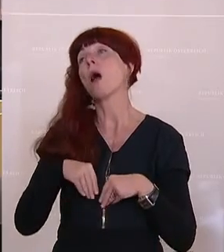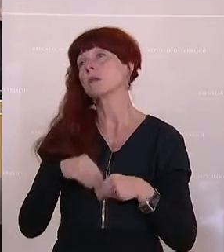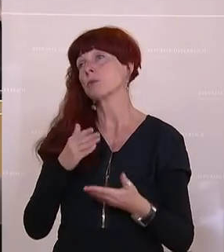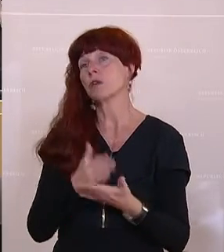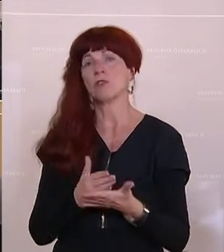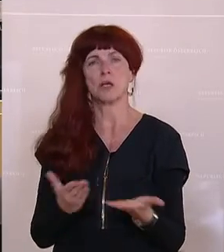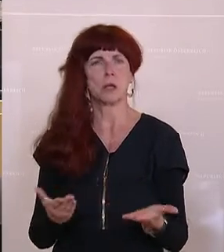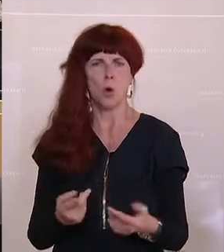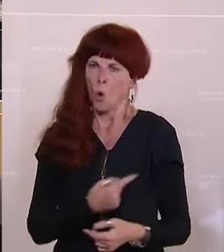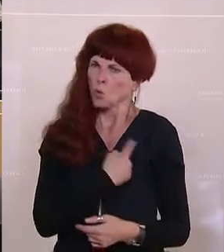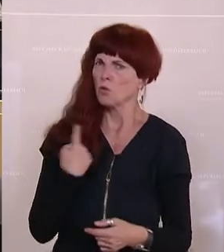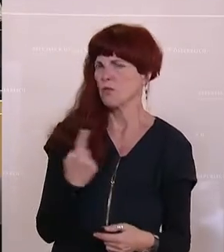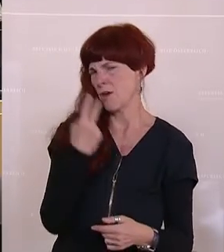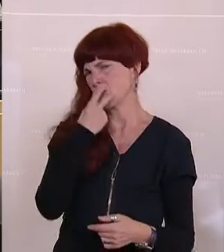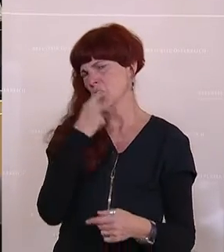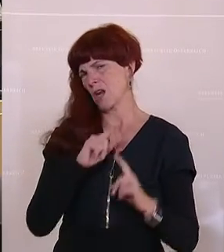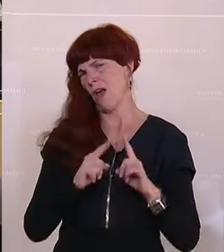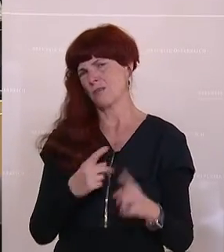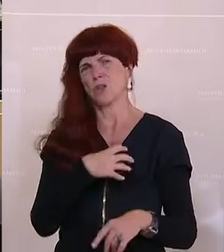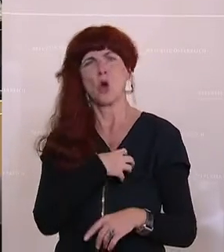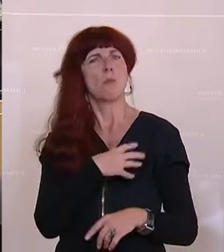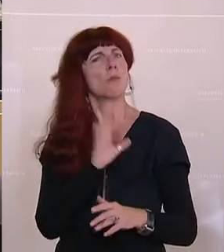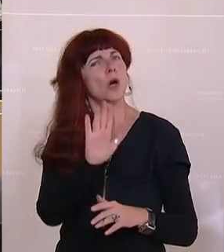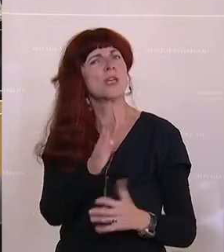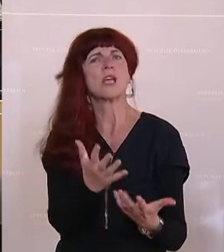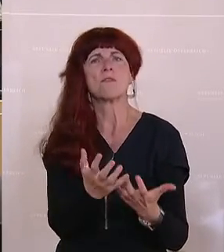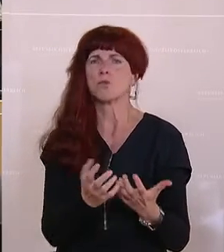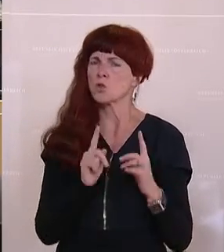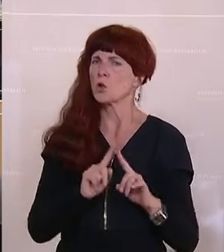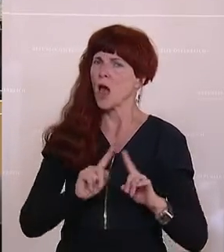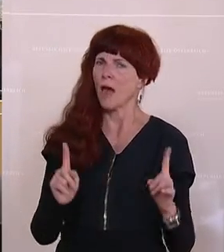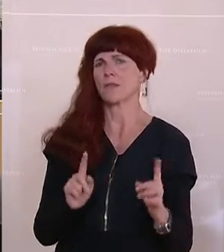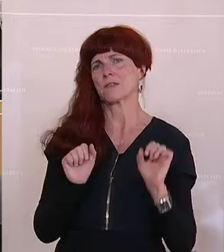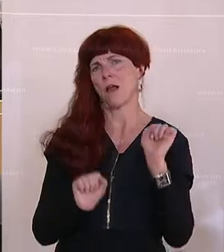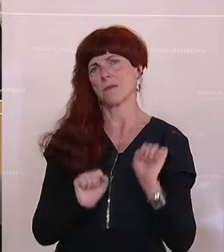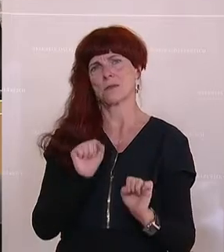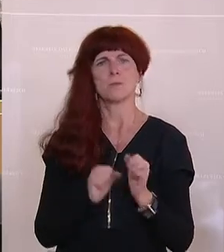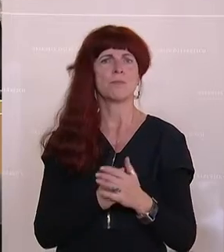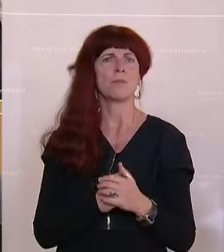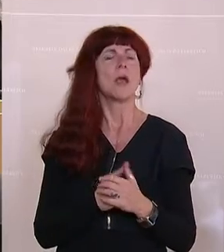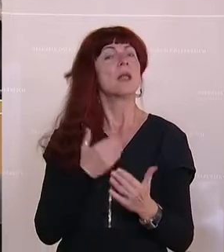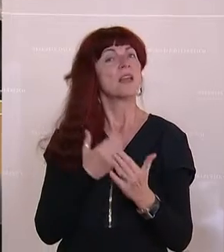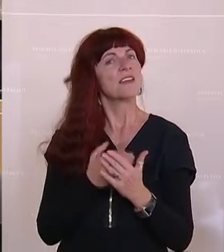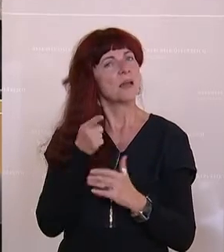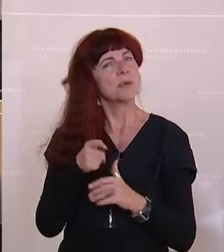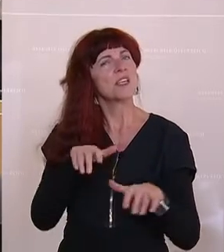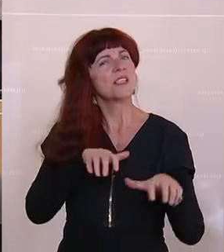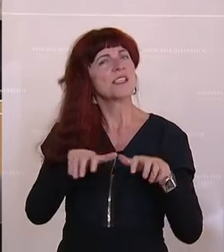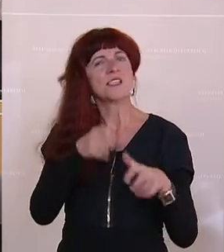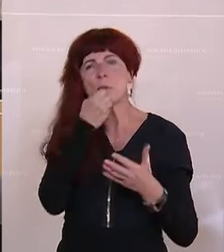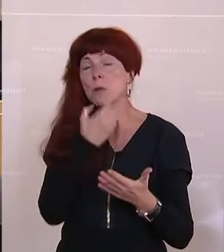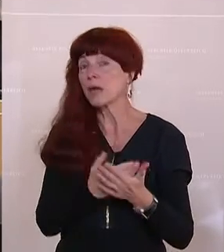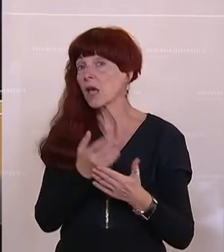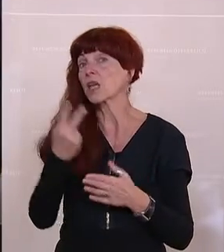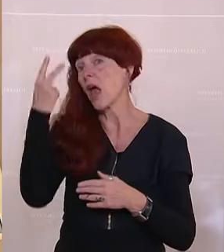ist nicht unser Verständnis, wie man mit Bürgeranliegen umgeht und deshalb werden wir diesem Sammelbericht nicht